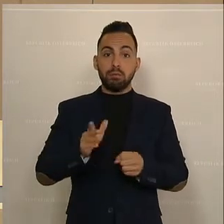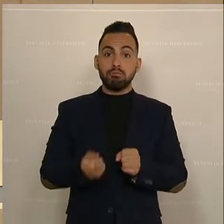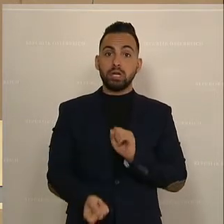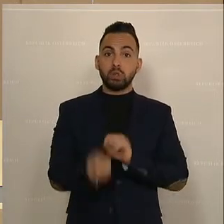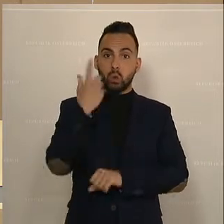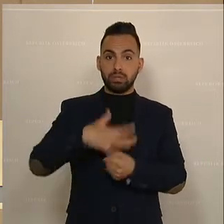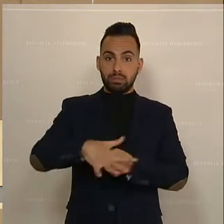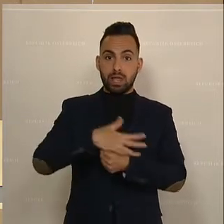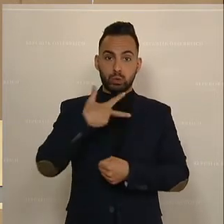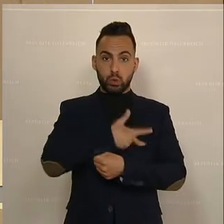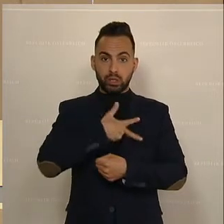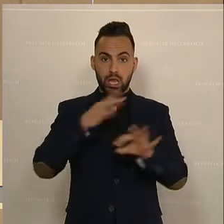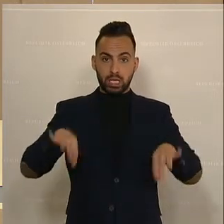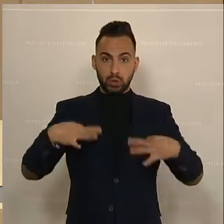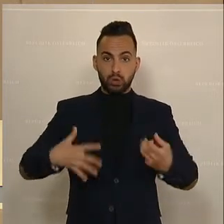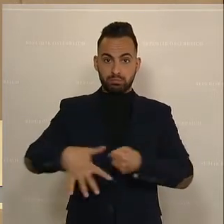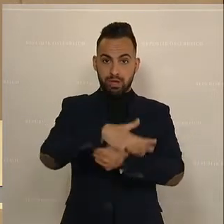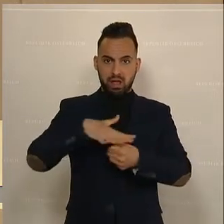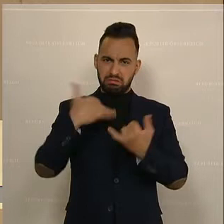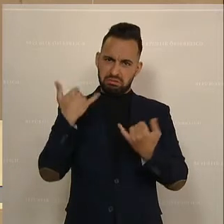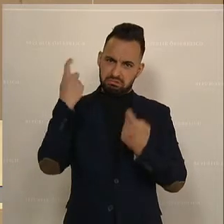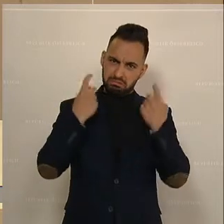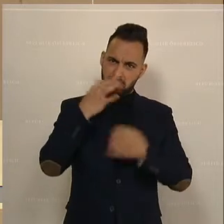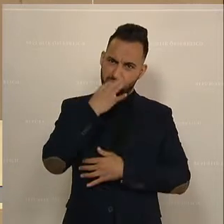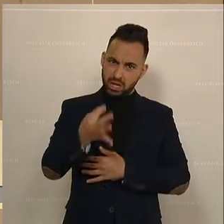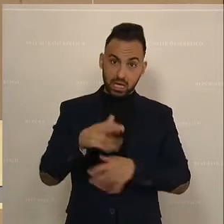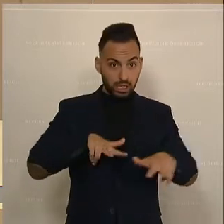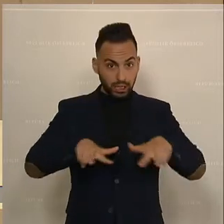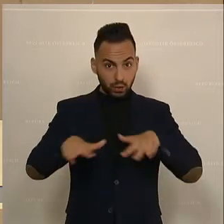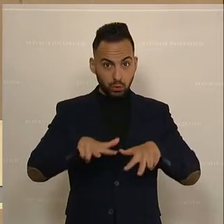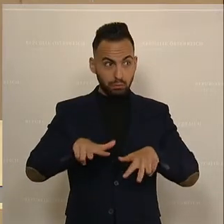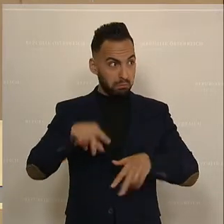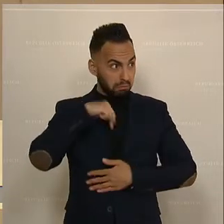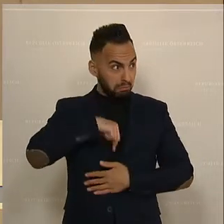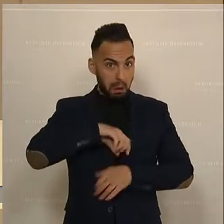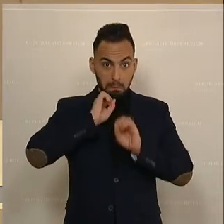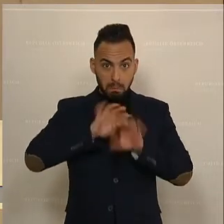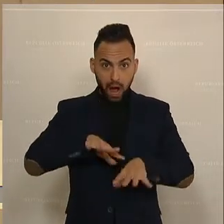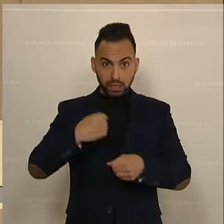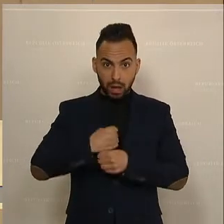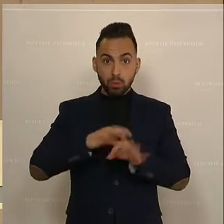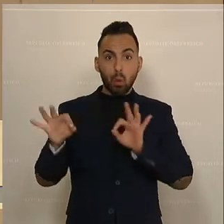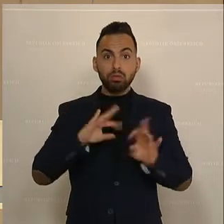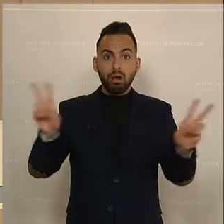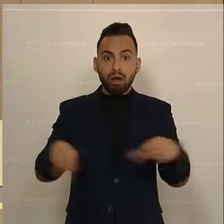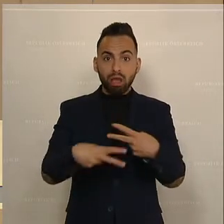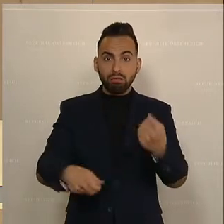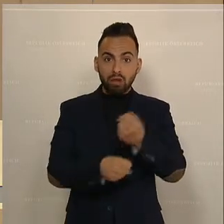Sozialbereich angeht. Da stellt sich schon die Frage, will die Regierung nicht mehr arbeiten oder kann sie es nicht mehr?